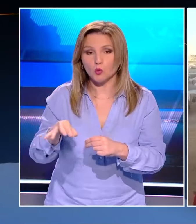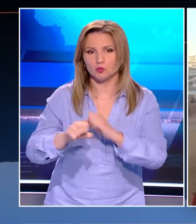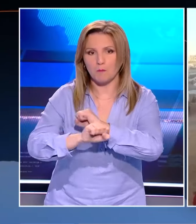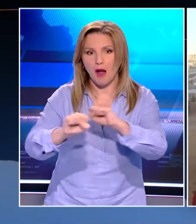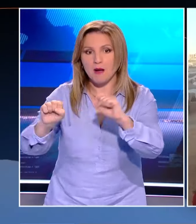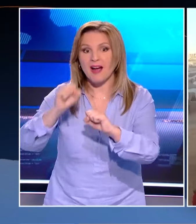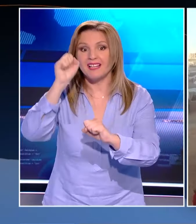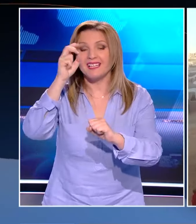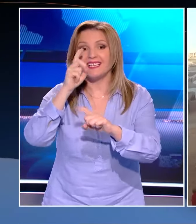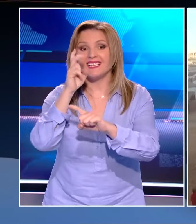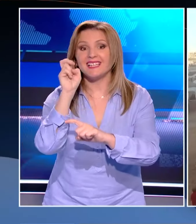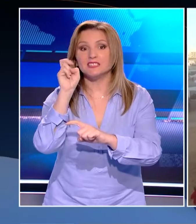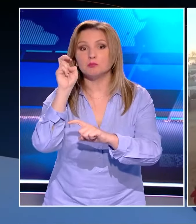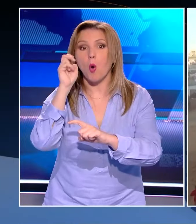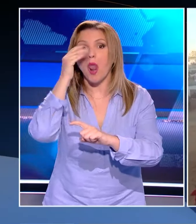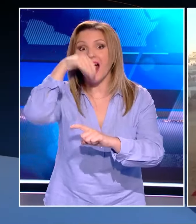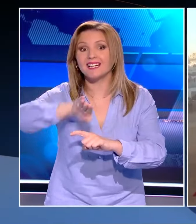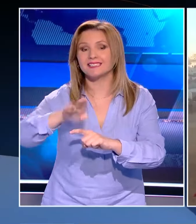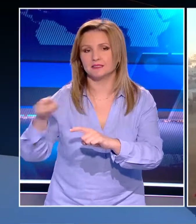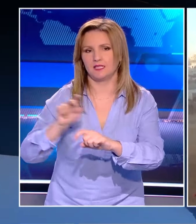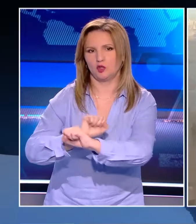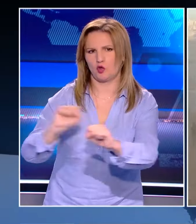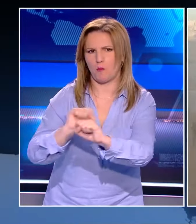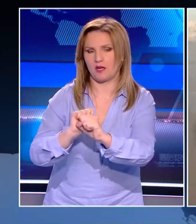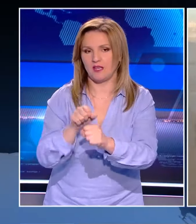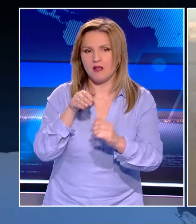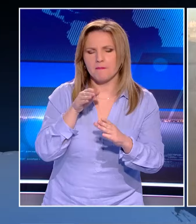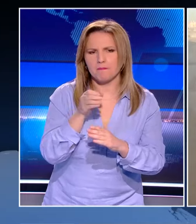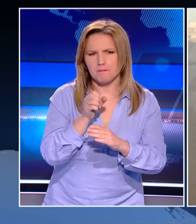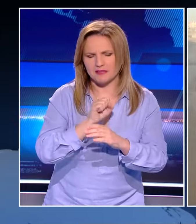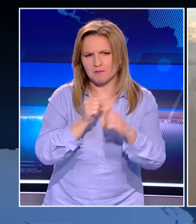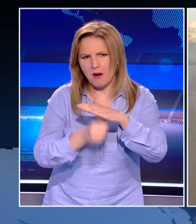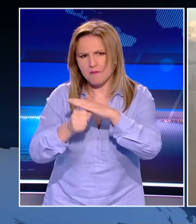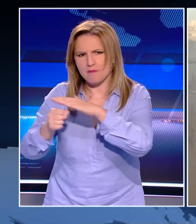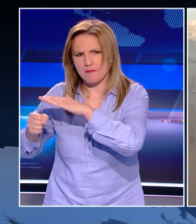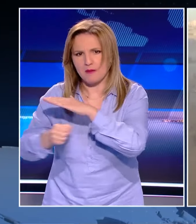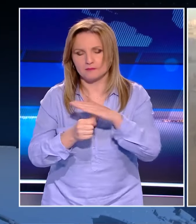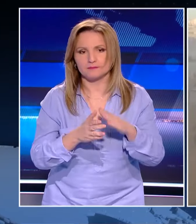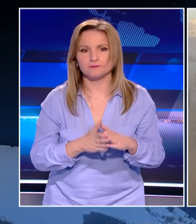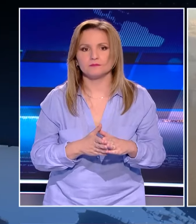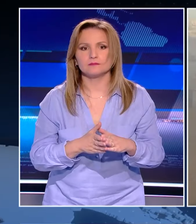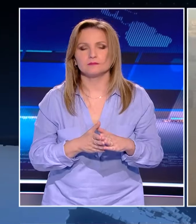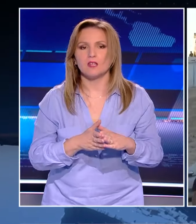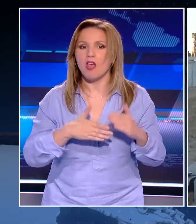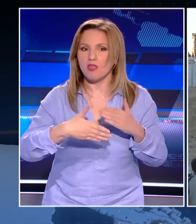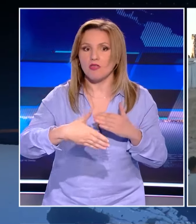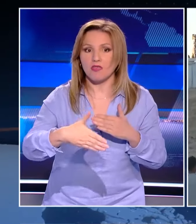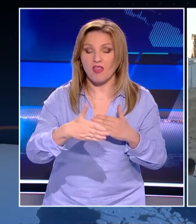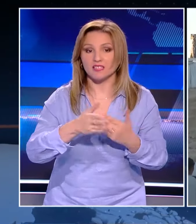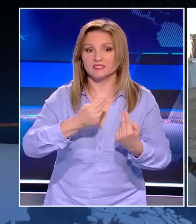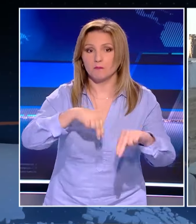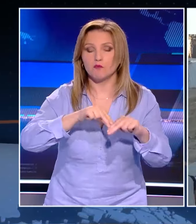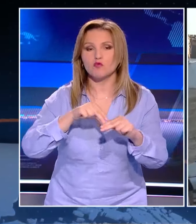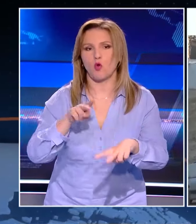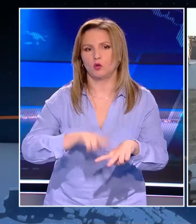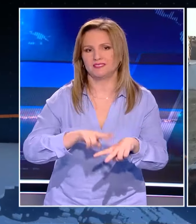Χεσμπολάχ στο Λίβανο. Στις 7.30 ώρα Ελλάδας και ώρα Ισραήλ γνωρίζουμε σήμερα πληροφορίες ότι θα γίνει πολεμικό συμβούλιο στο